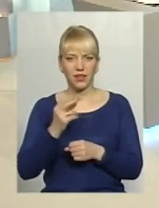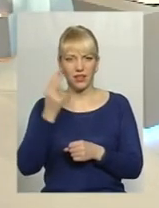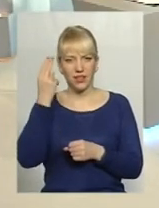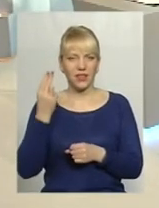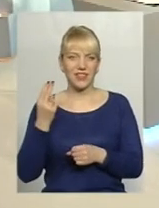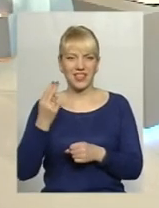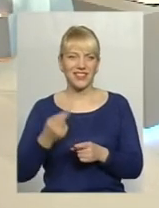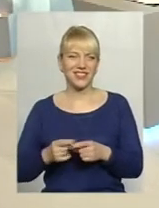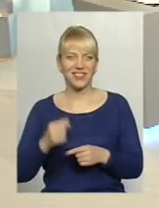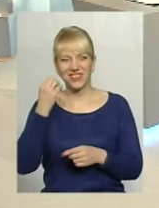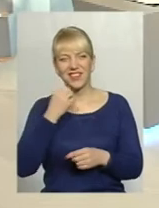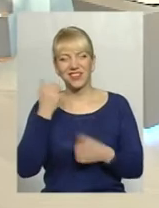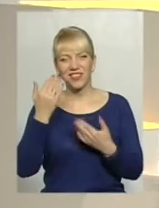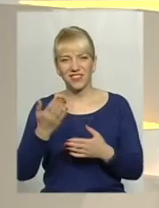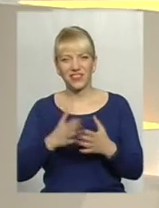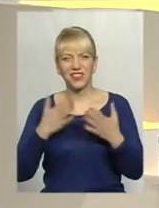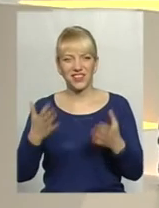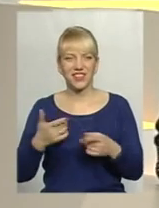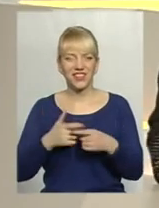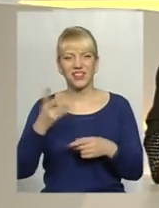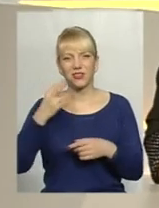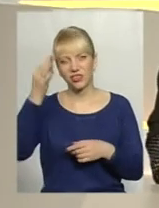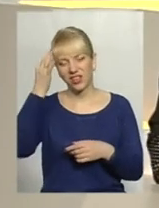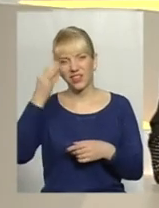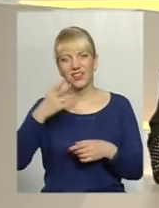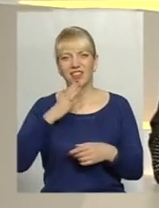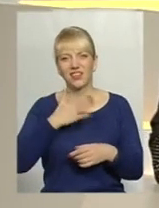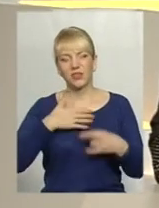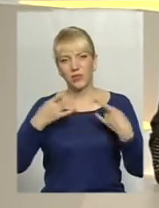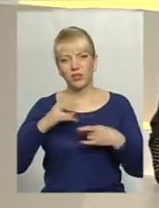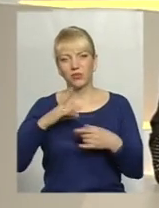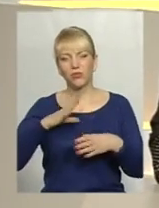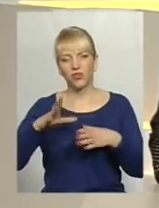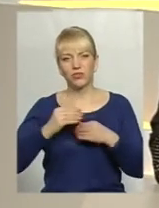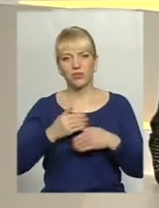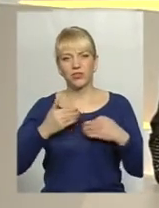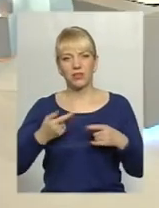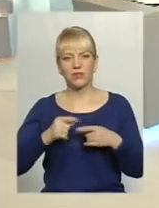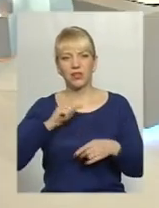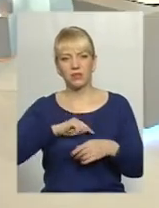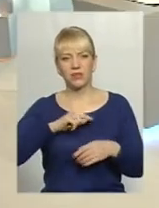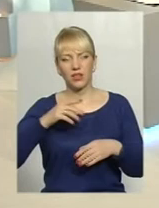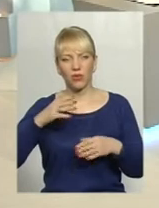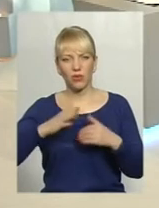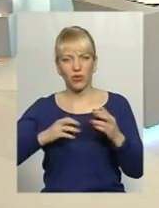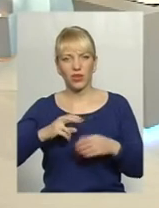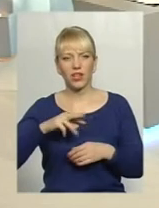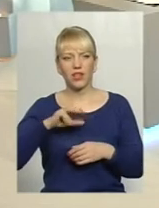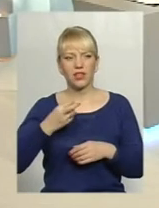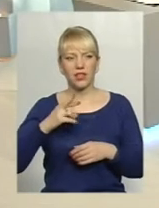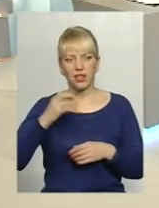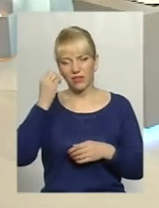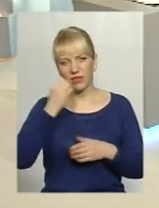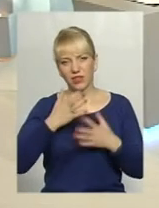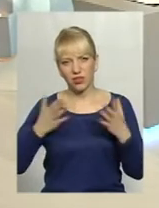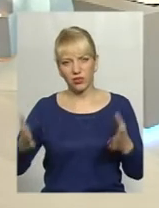Дякую вам велике. Я хочу нагадати нашим телеглядачам, хто сьогодні був з нами у студії. Це психолог пані Тетяна. Дякую вам